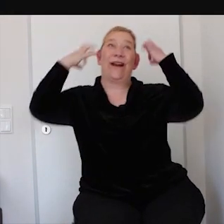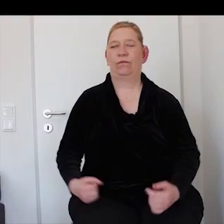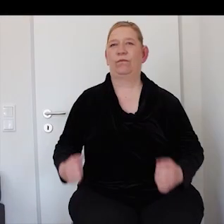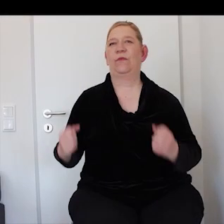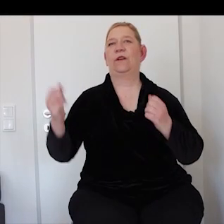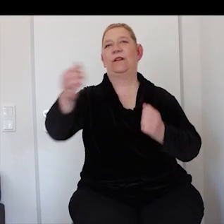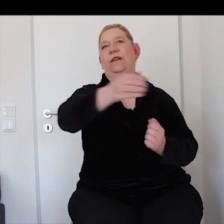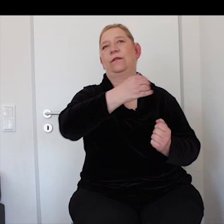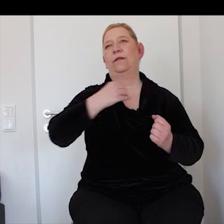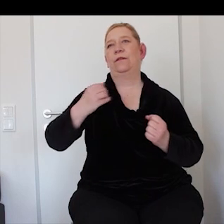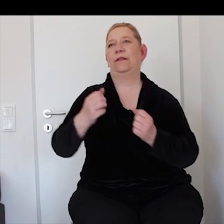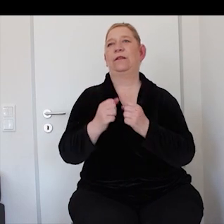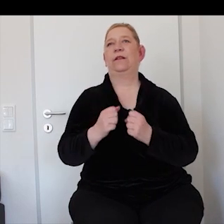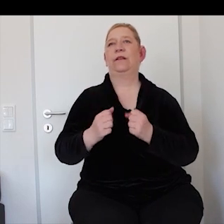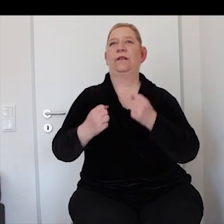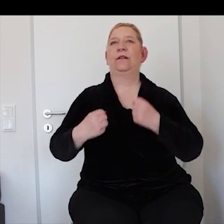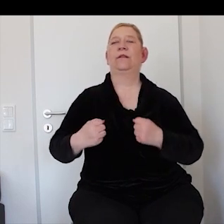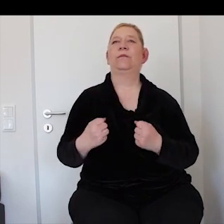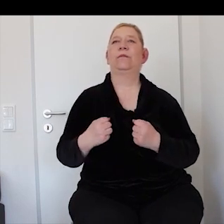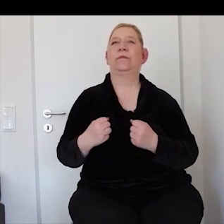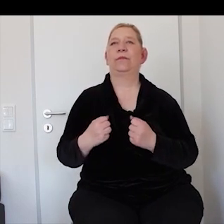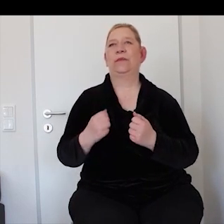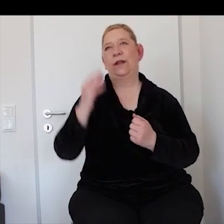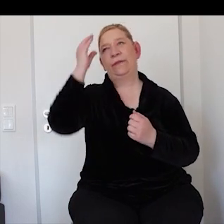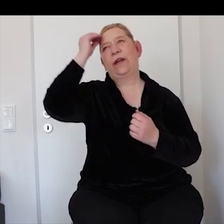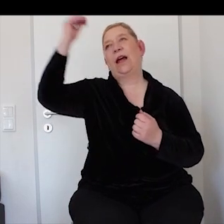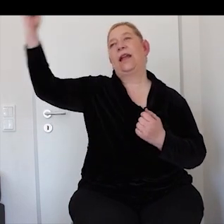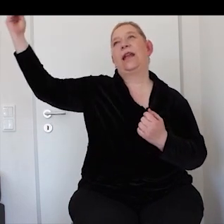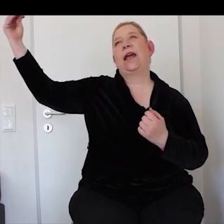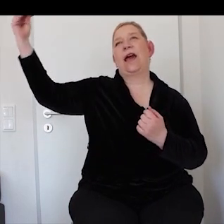Wir gönnen so viel